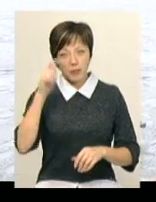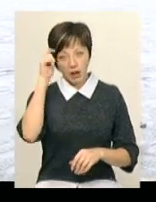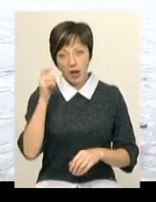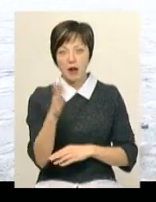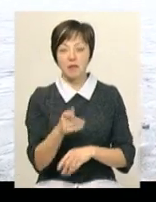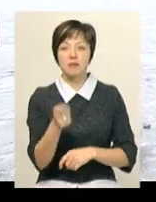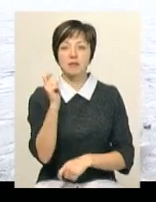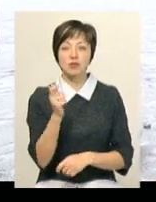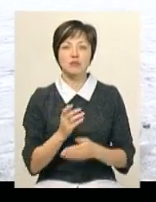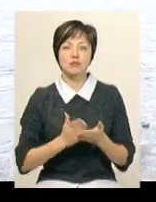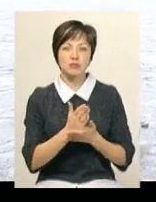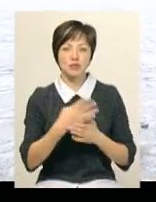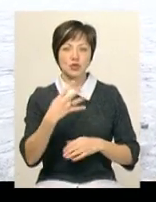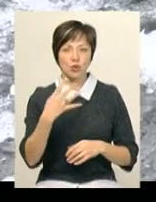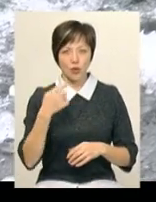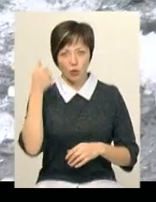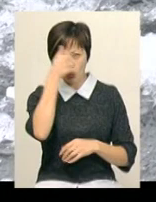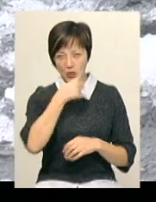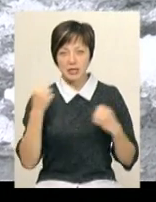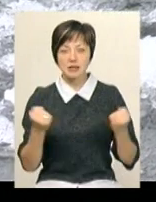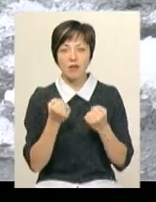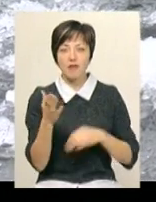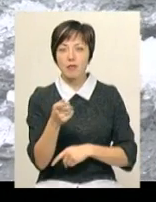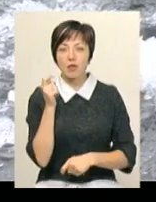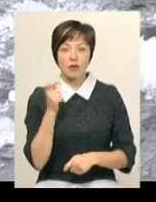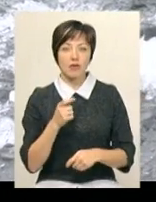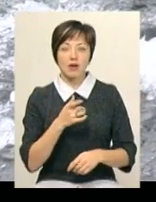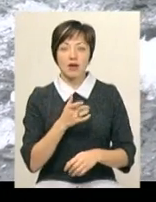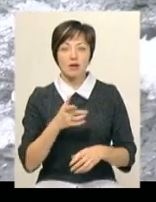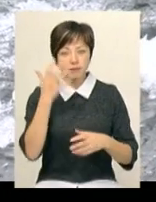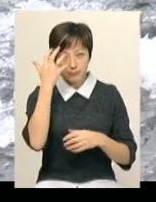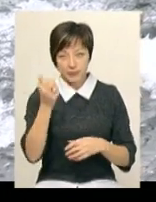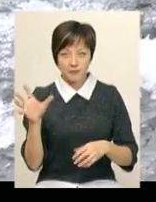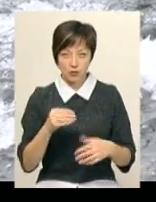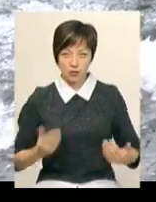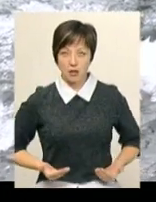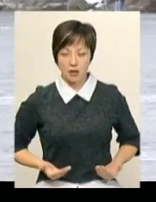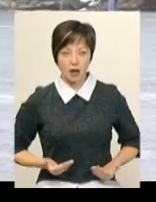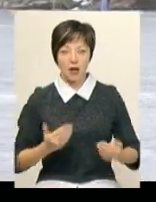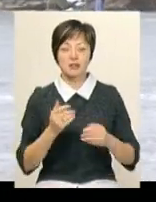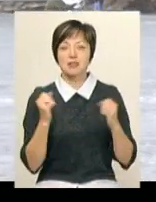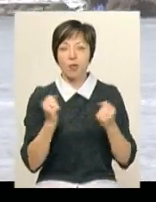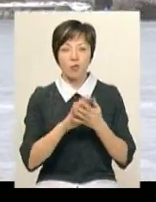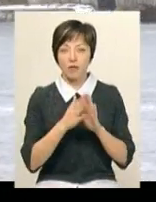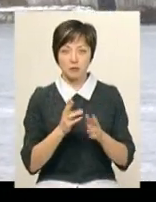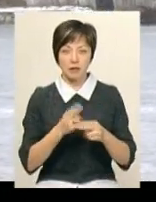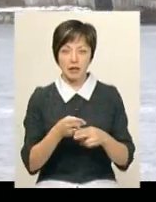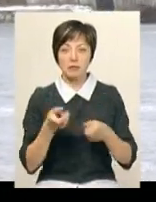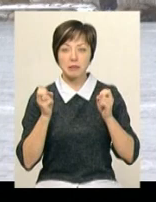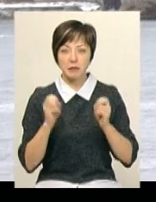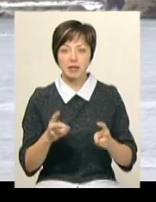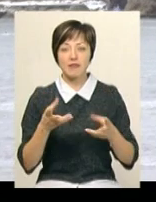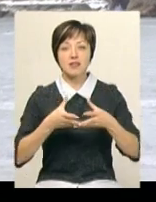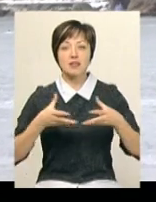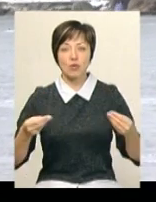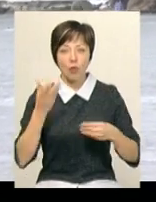40-річним стажем. Каже, зимова риболовля – справа усього життя. Тому природні умови ніколи не були на заваді. Додає, найбільш небезпечною крига є